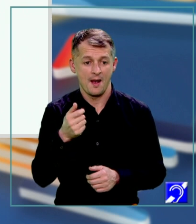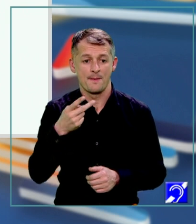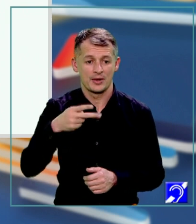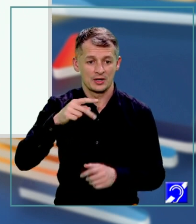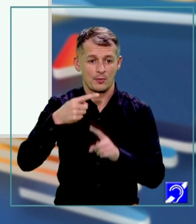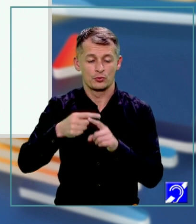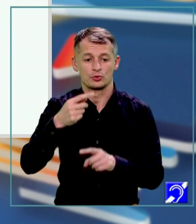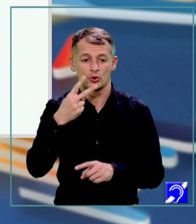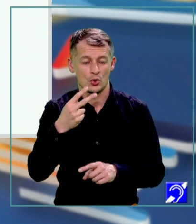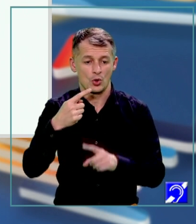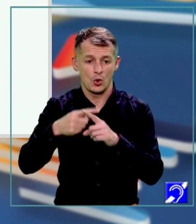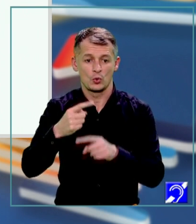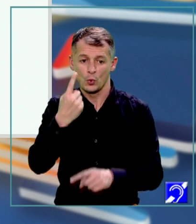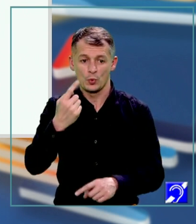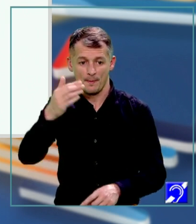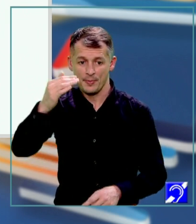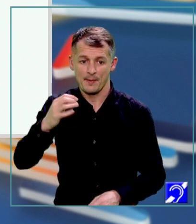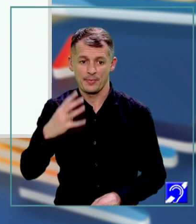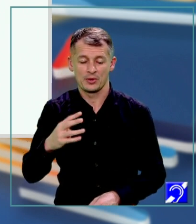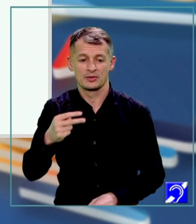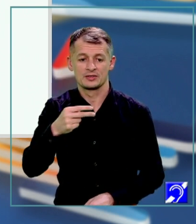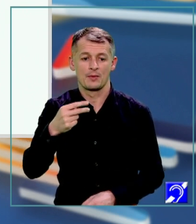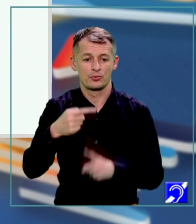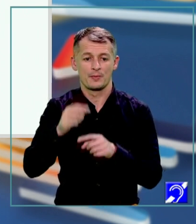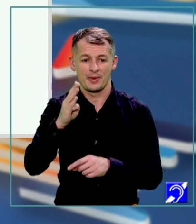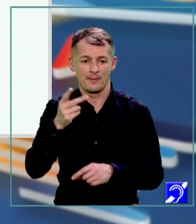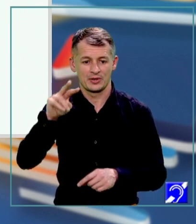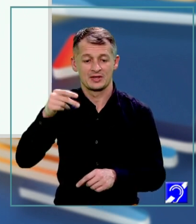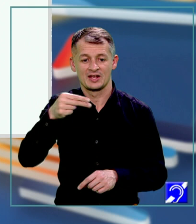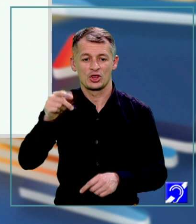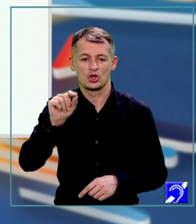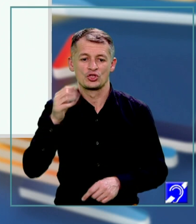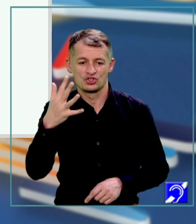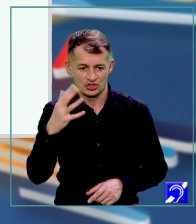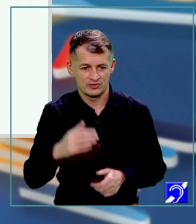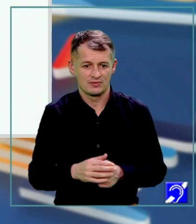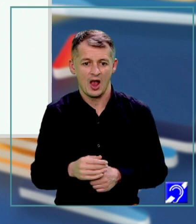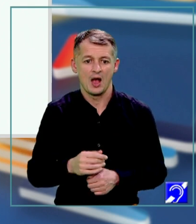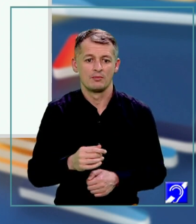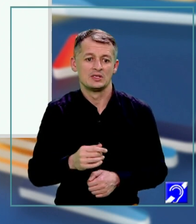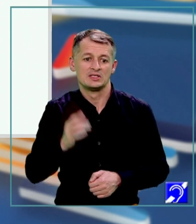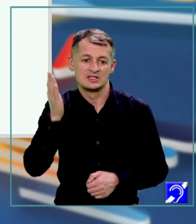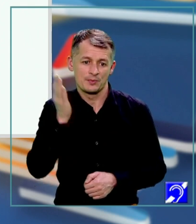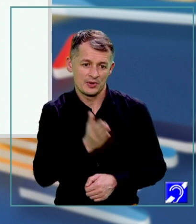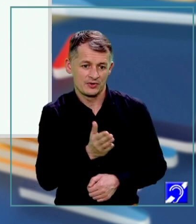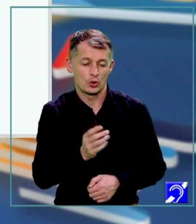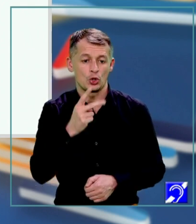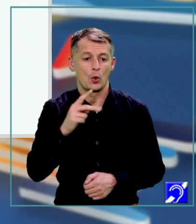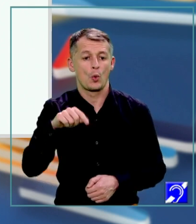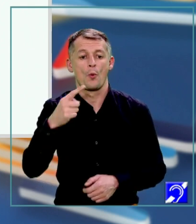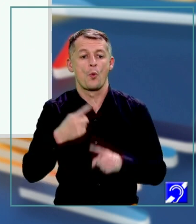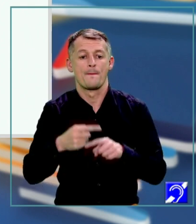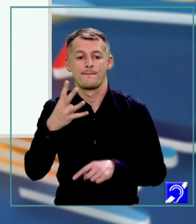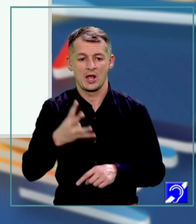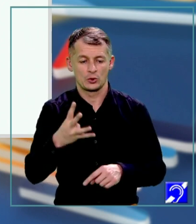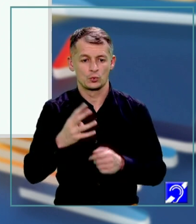ori 1 pe 4 plus B pătrat egal 25. Am simplificat 2 cu 4 și aici